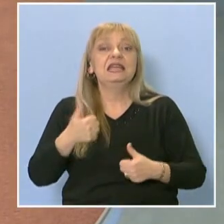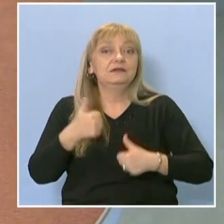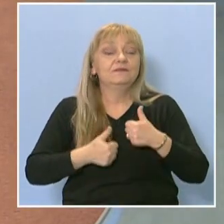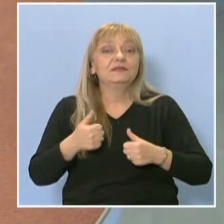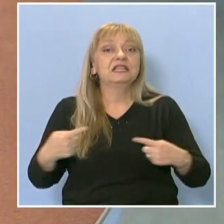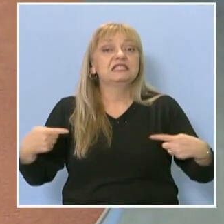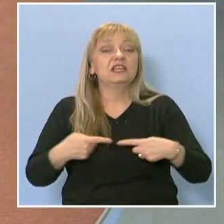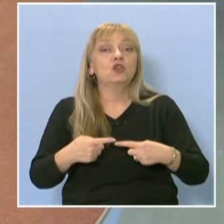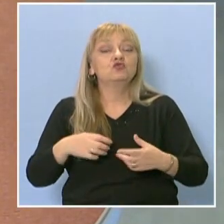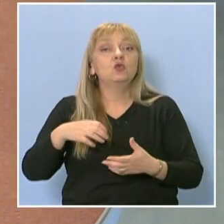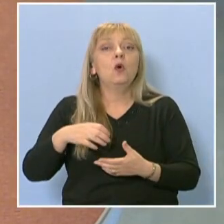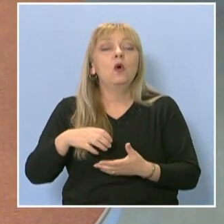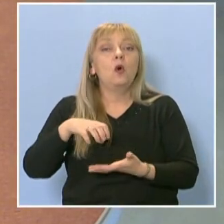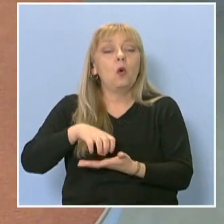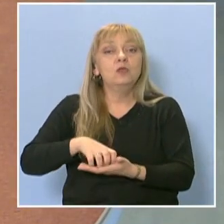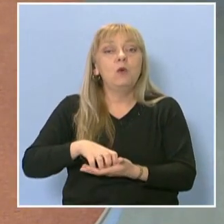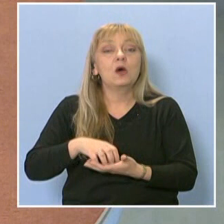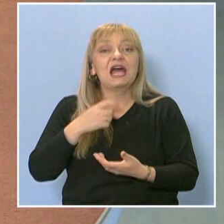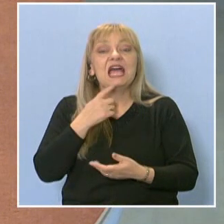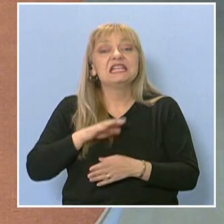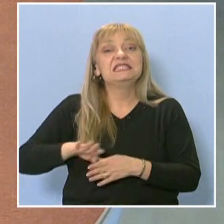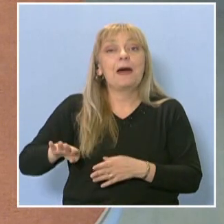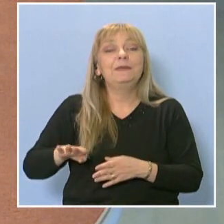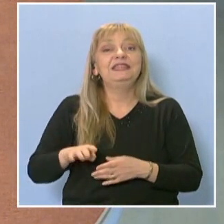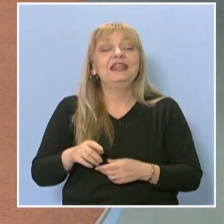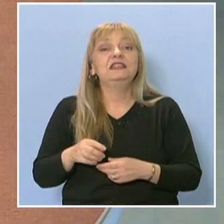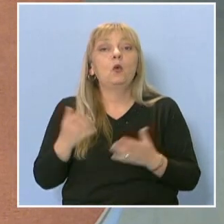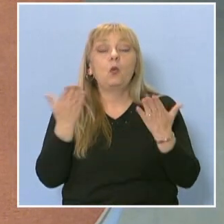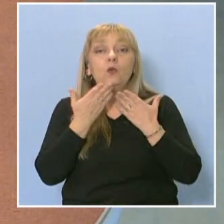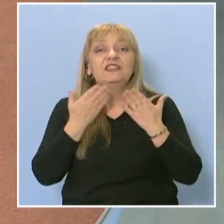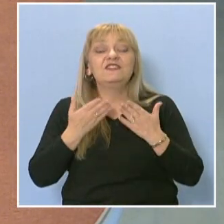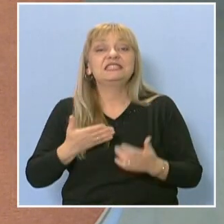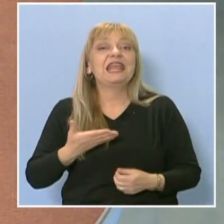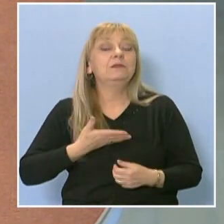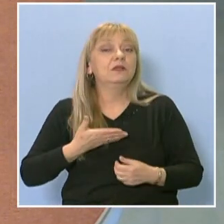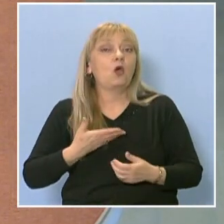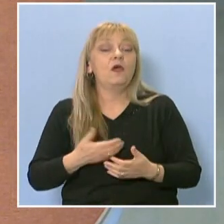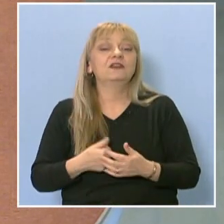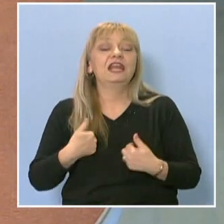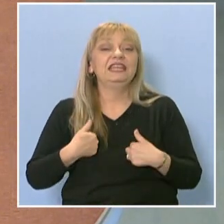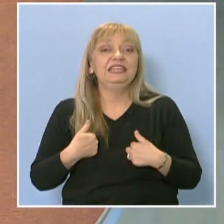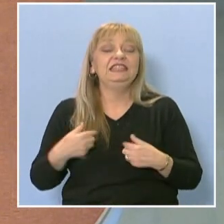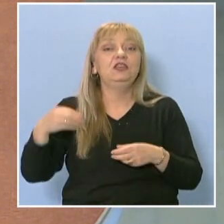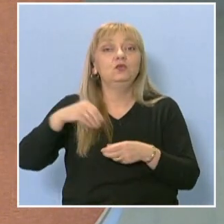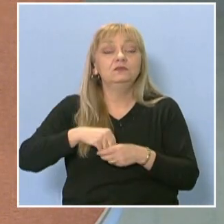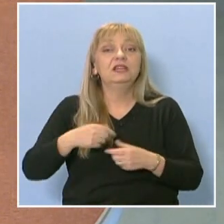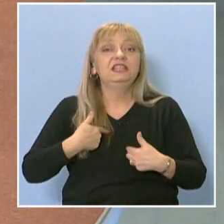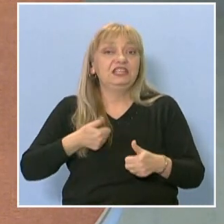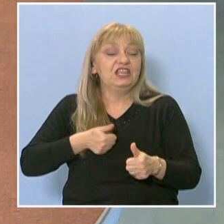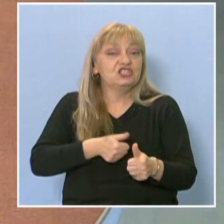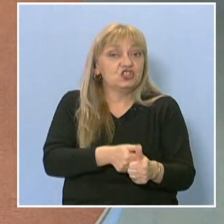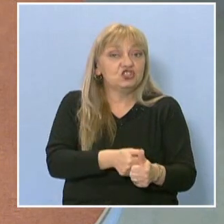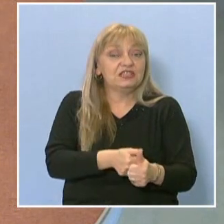отборът на Югозападен университет Благоев град. И ние се паднахме в жребия да защитаваме